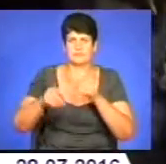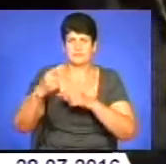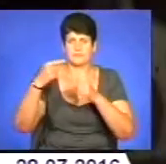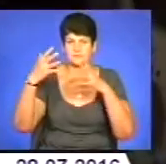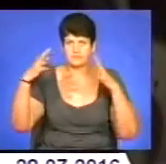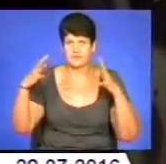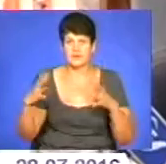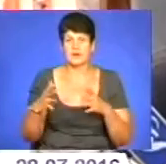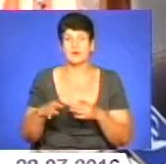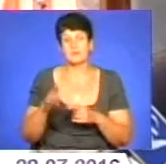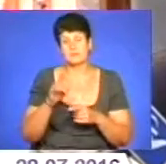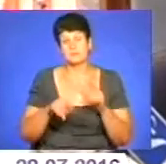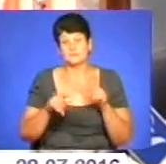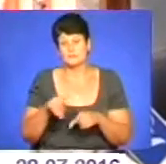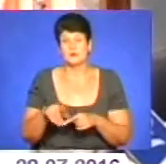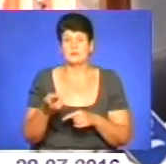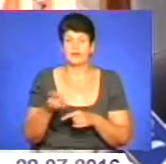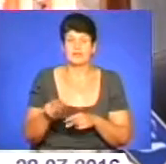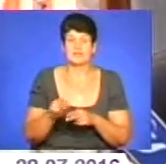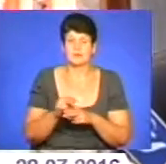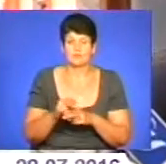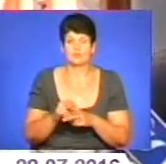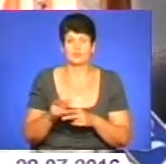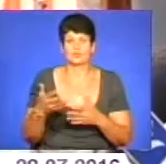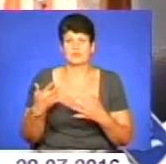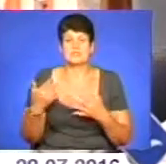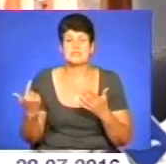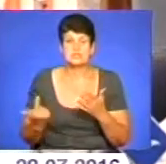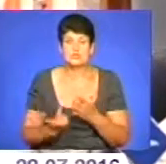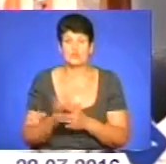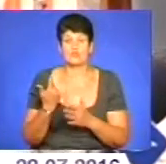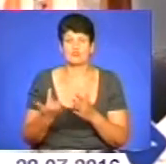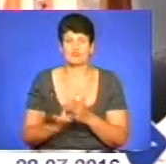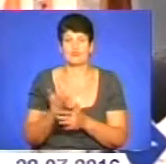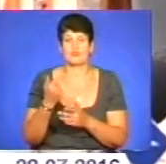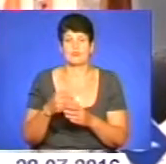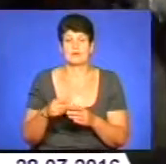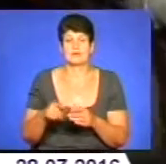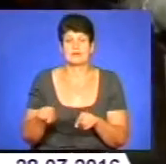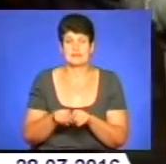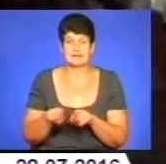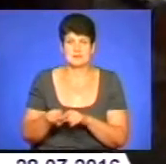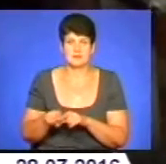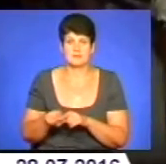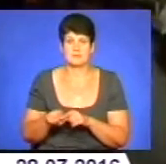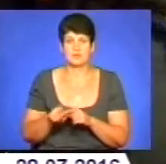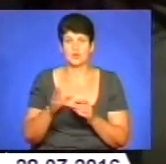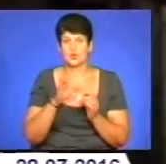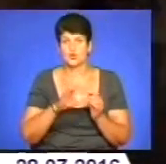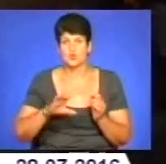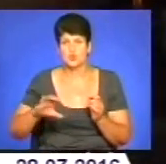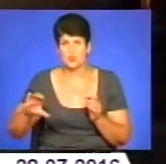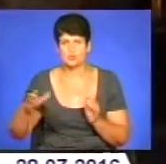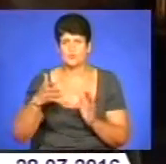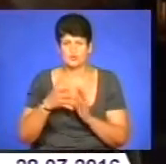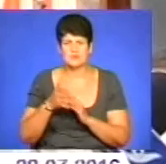періодично приходять, ремонтують, лагодять, вистачає цього ненадовго. І знову таки, знову починається те саме. Каналізаційні труби, самі розумієте,